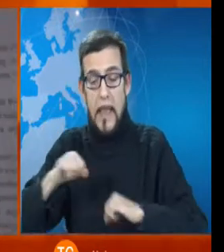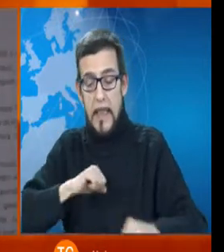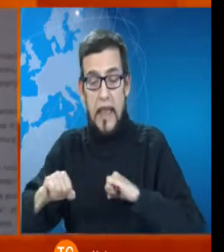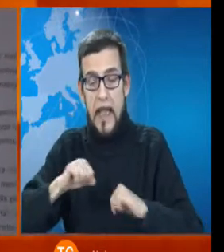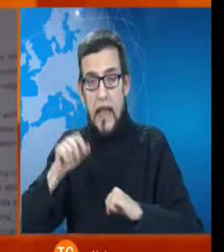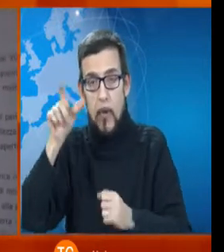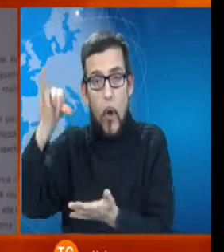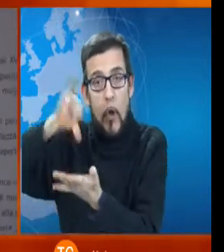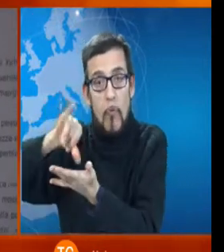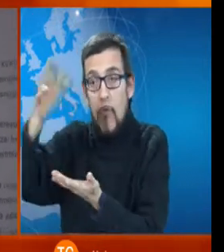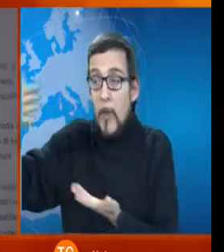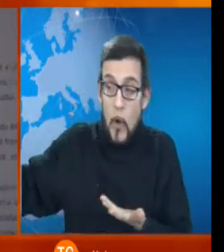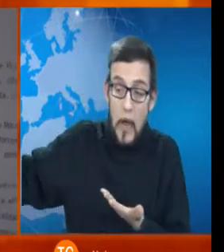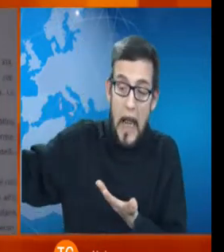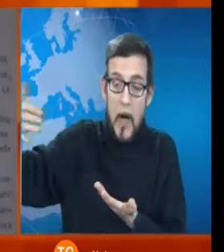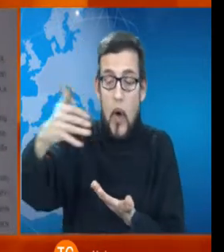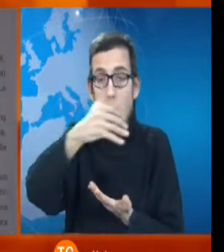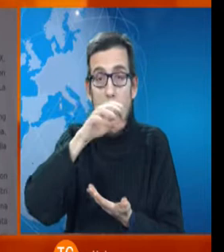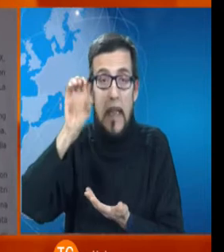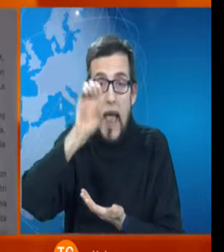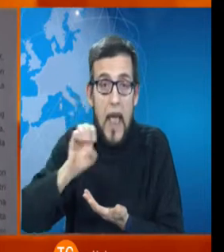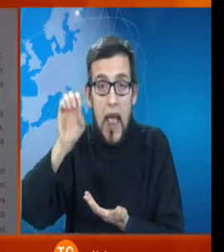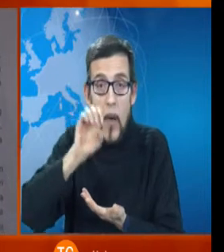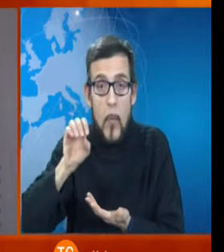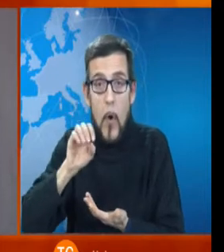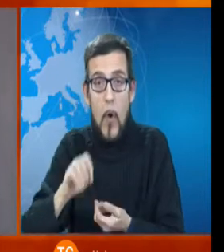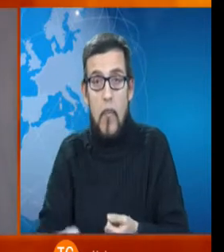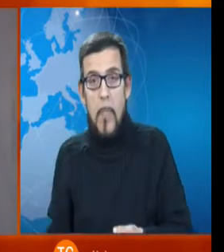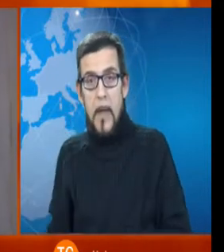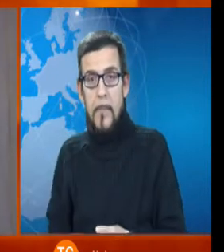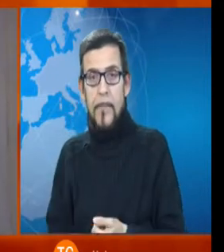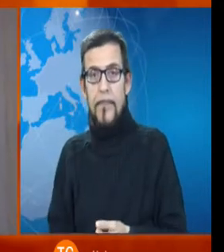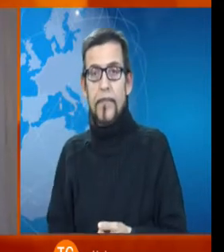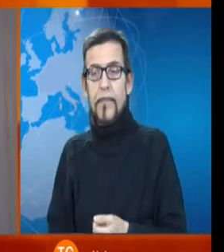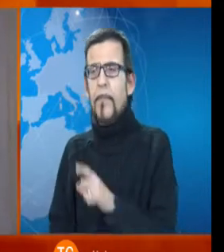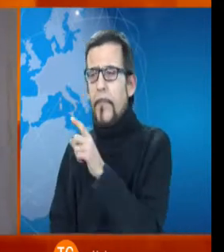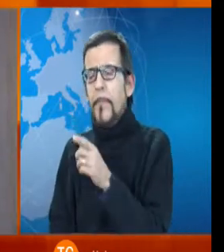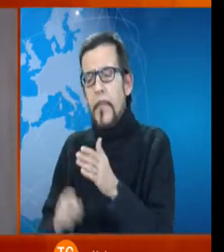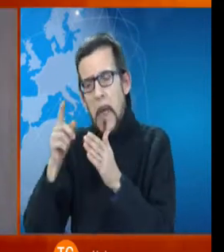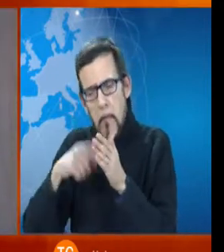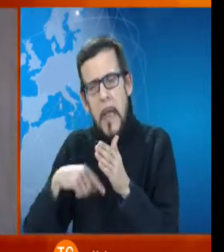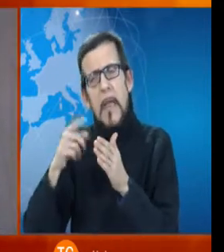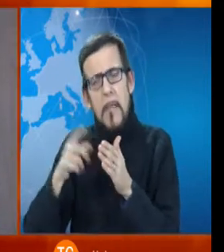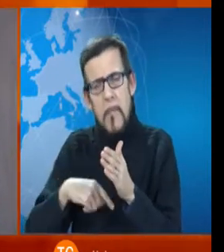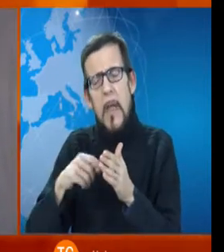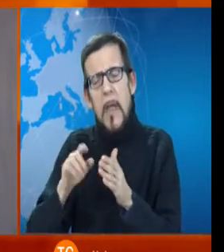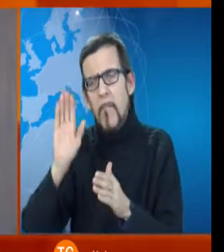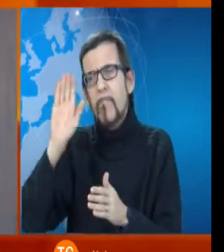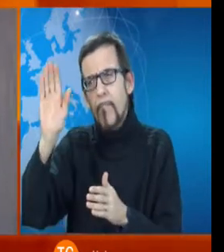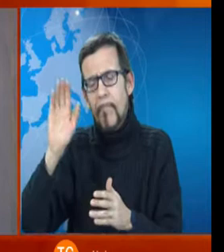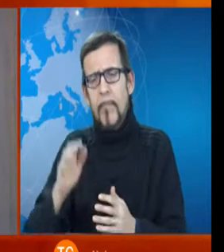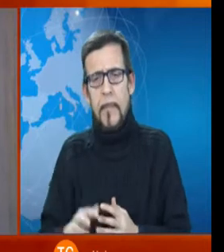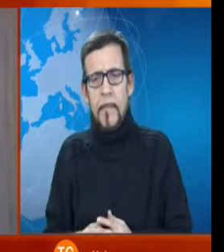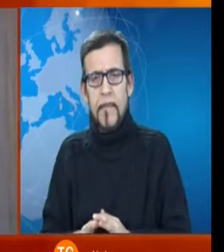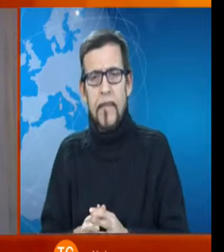europeo beh lì lui sta per diversi mesi e c'è una curiosità proprio